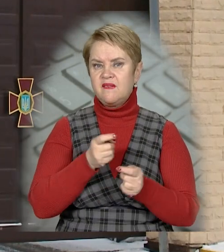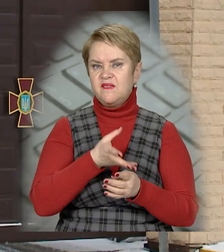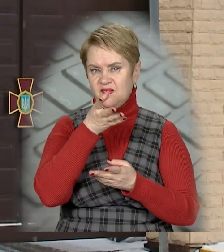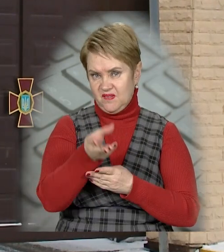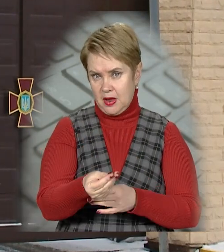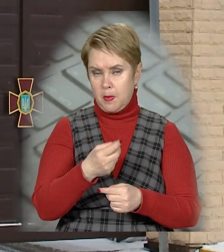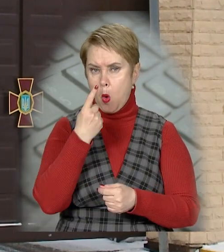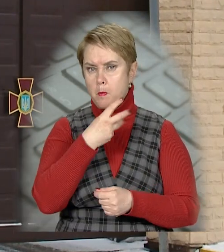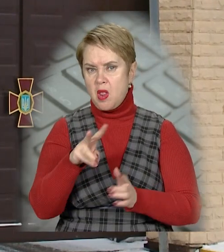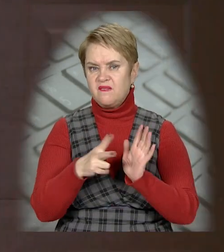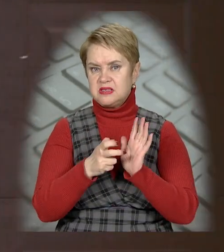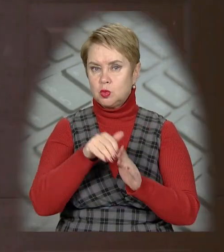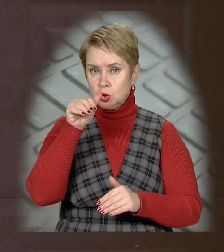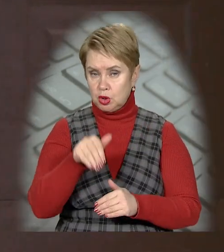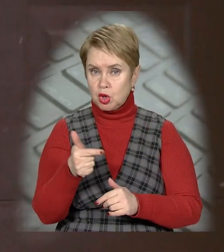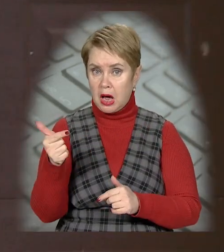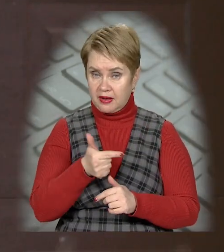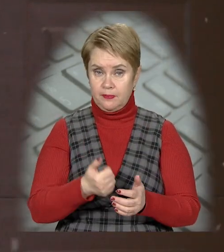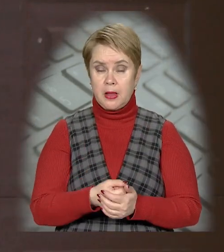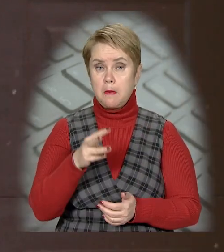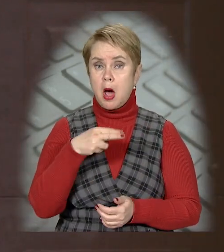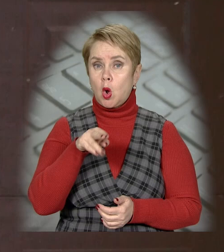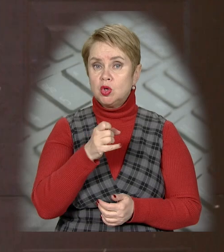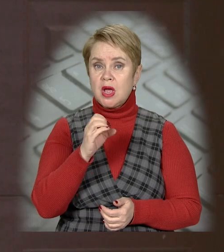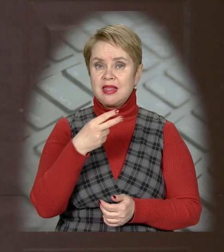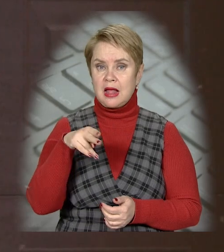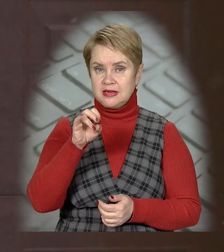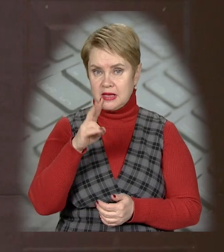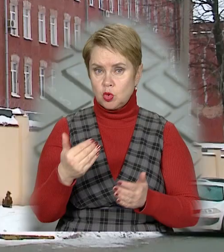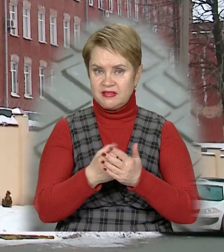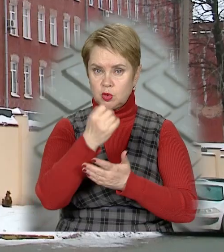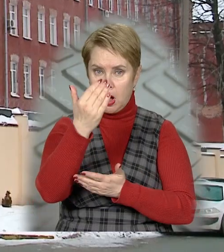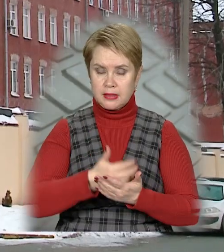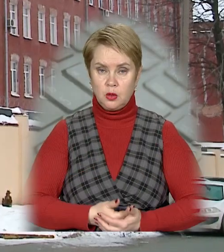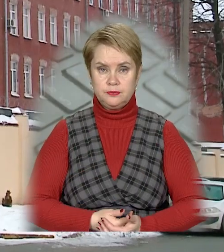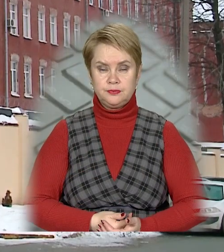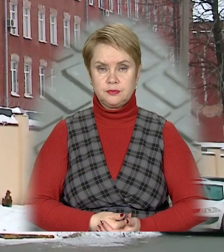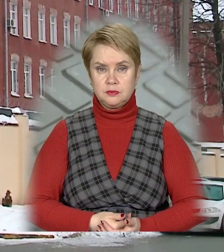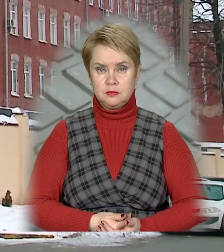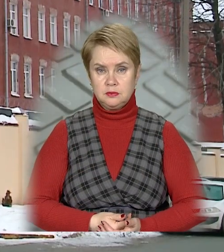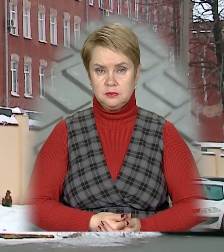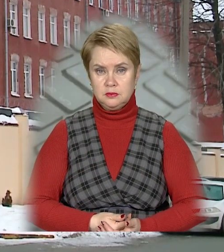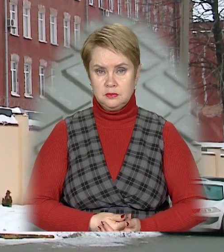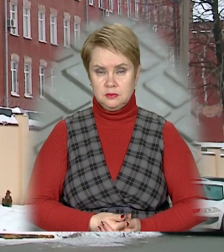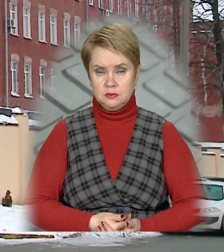пообіцяли виплати у мільйон вісімсот тисяч гривень. Марко Ручко, Денис Іллисавенко, новини 11 каналу.